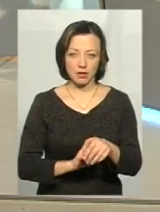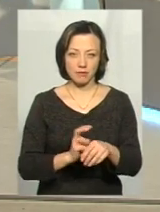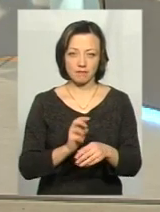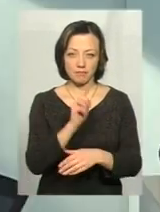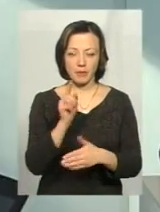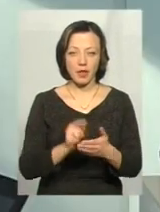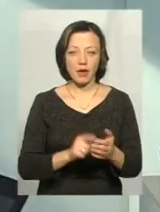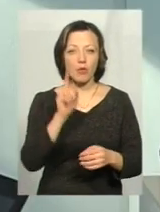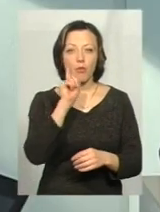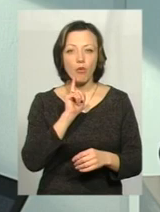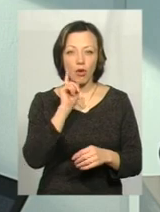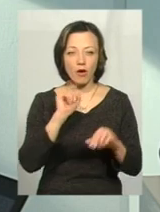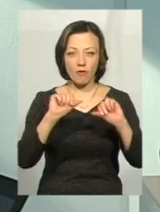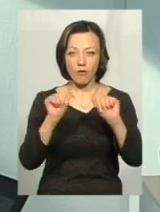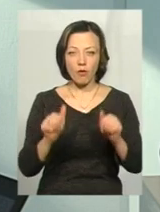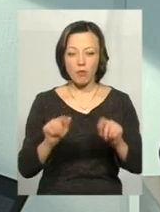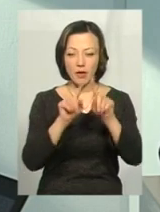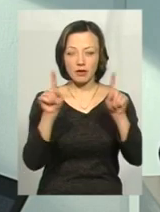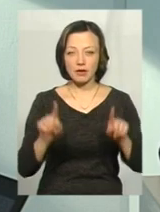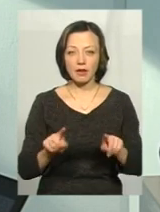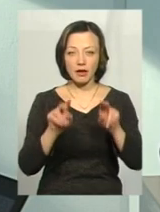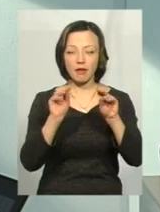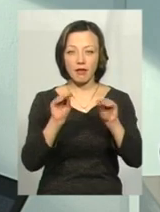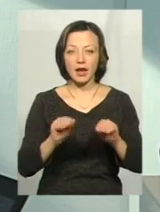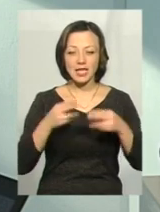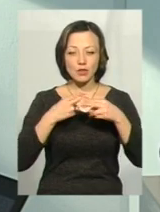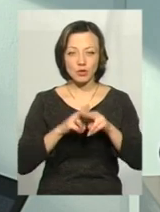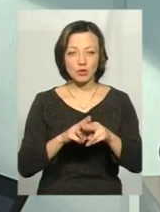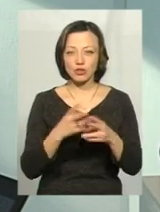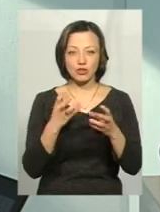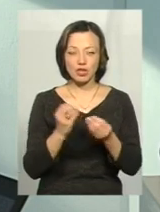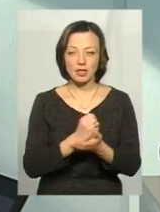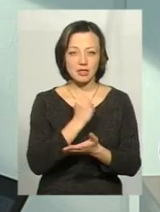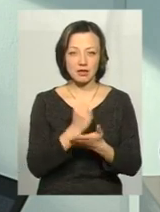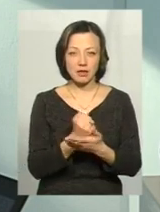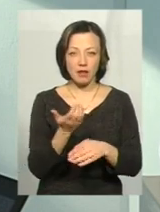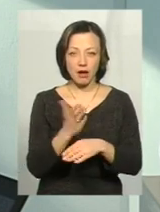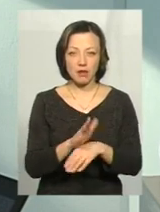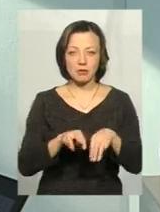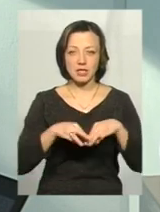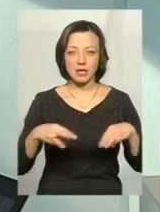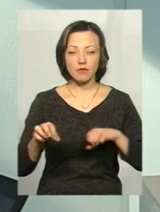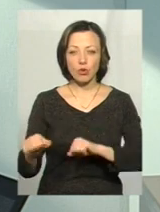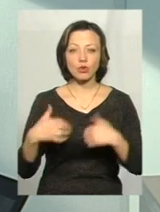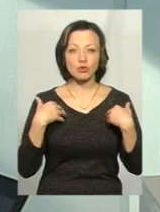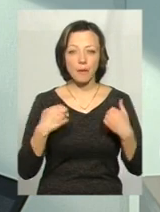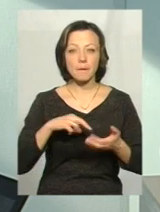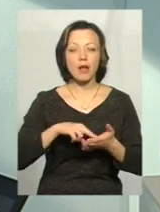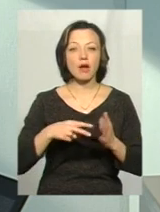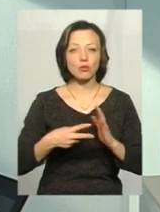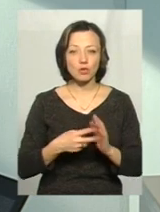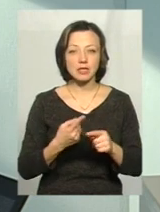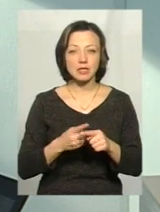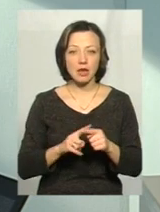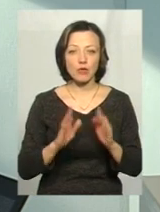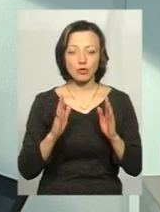сама форма декларації, інструкції і заповнення, вона ще не є за твердження наказу Міністерства охорони здоров'я. Планується, що